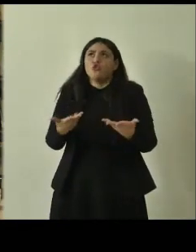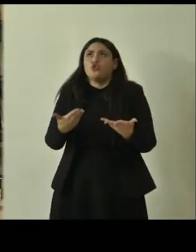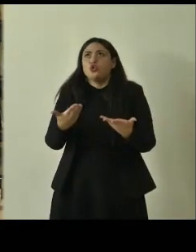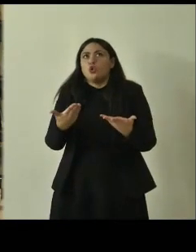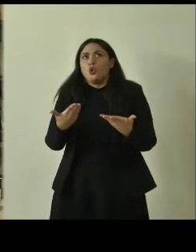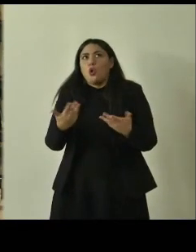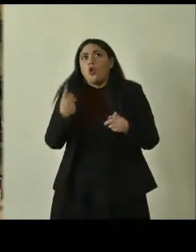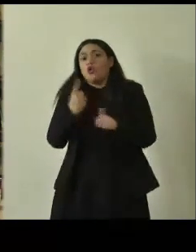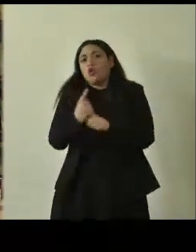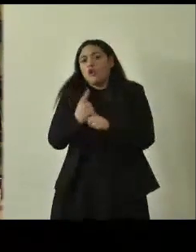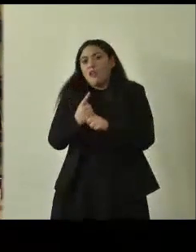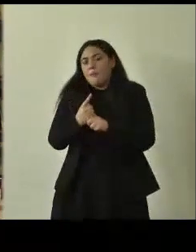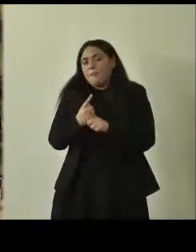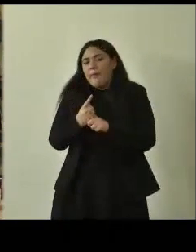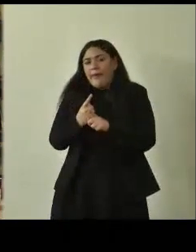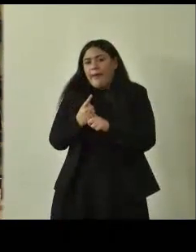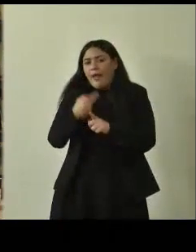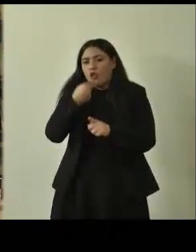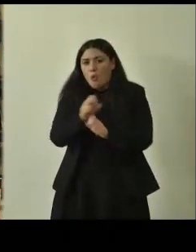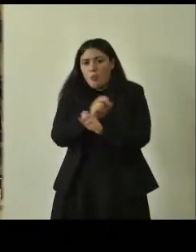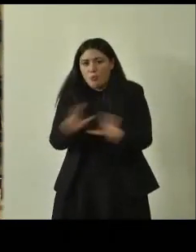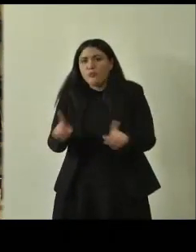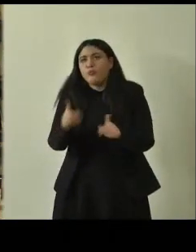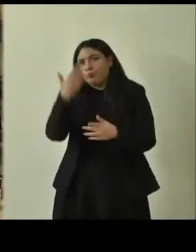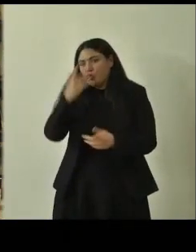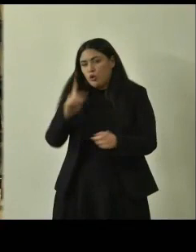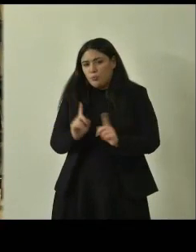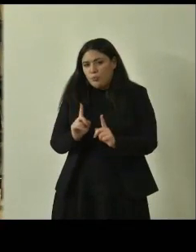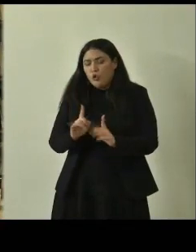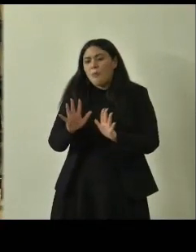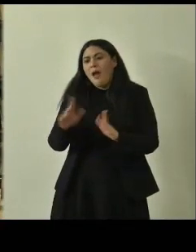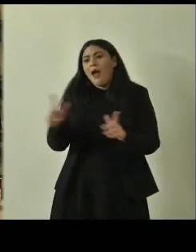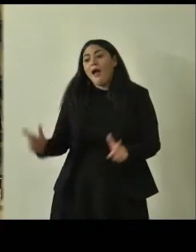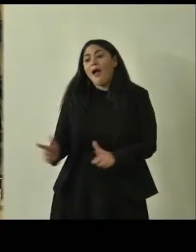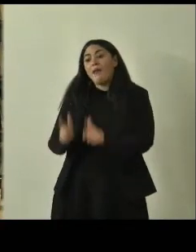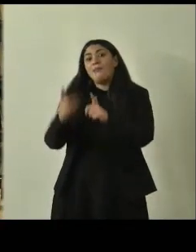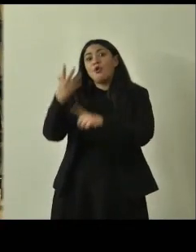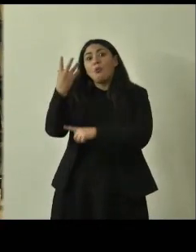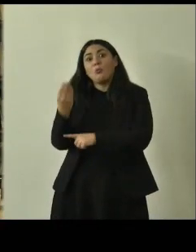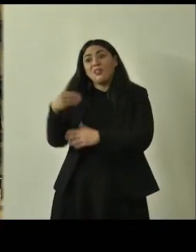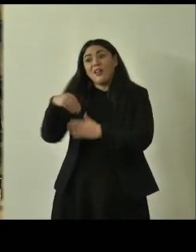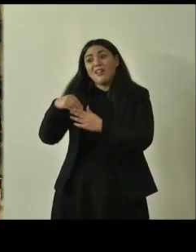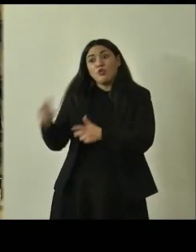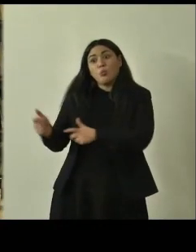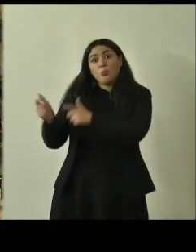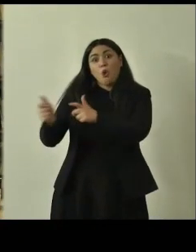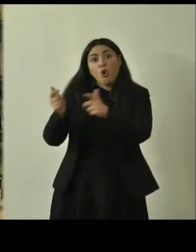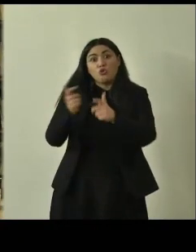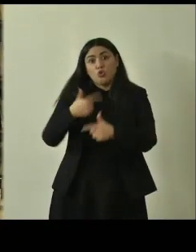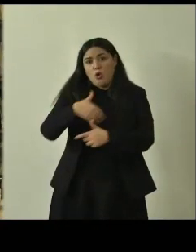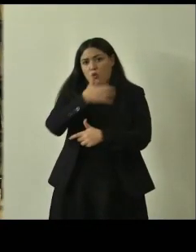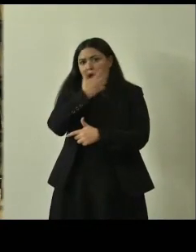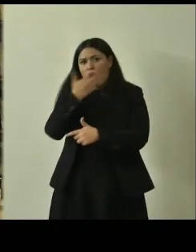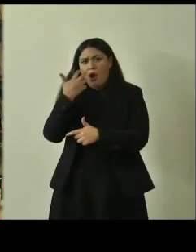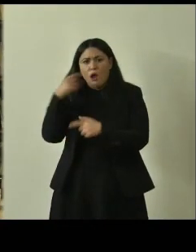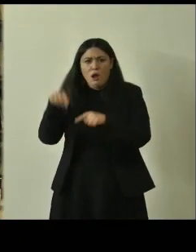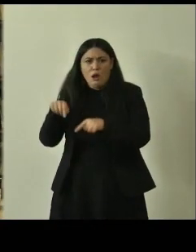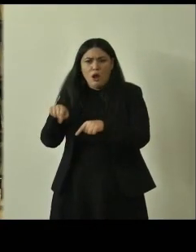per cui il concetto di albero monumentale nel bosco è fondamentale cioè questi sono alberi che hanno un ruolo